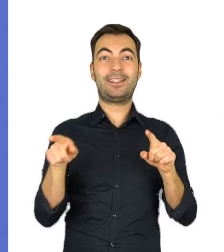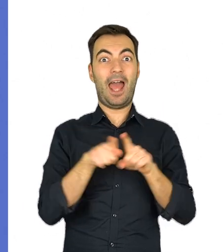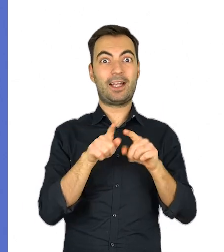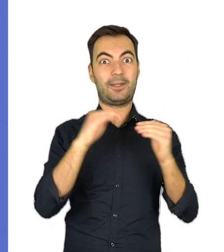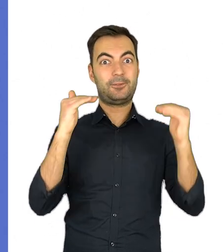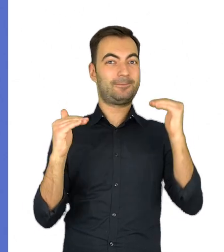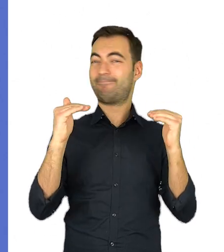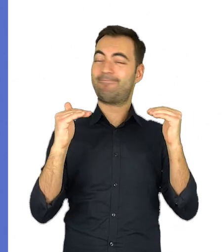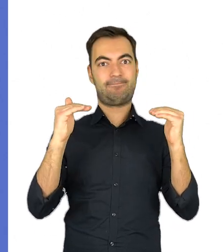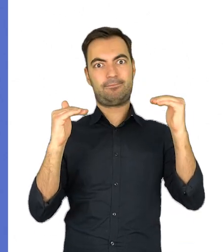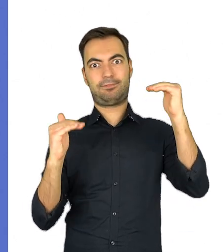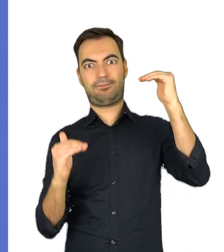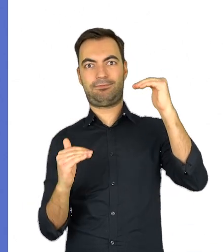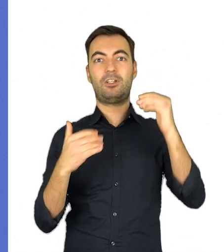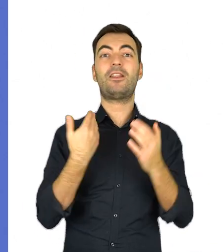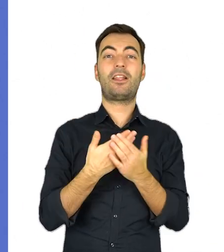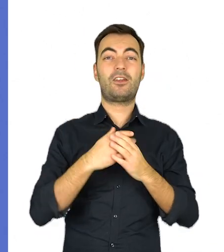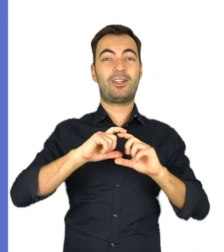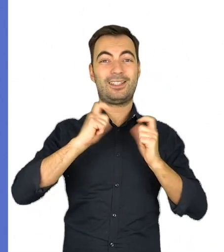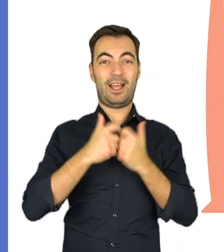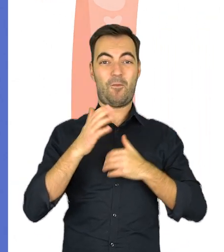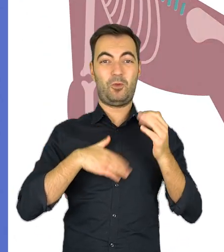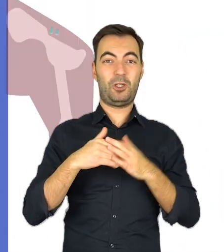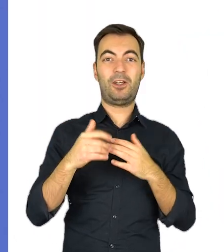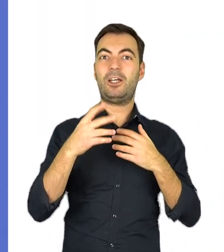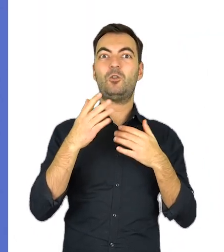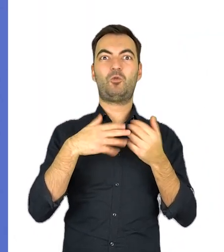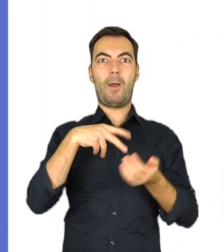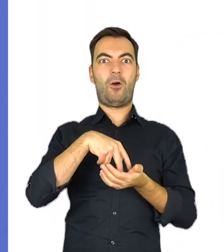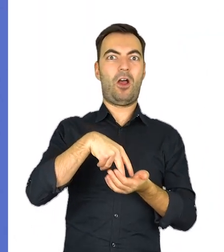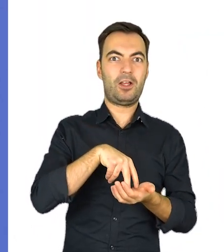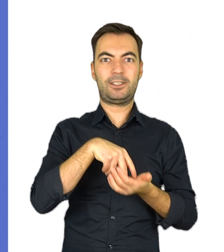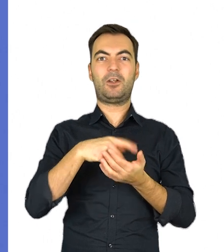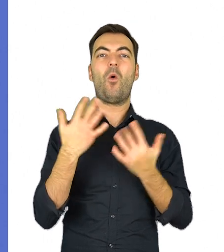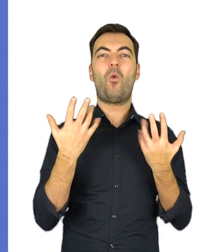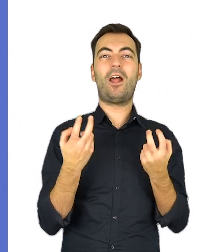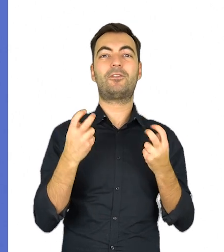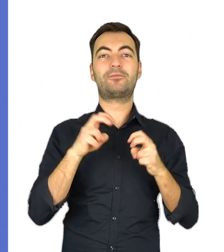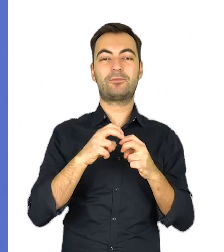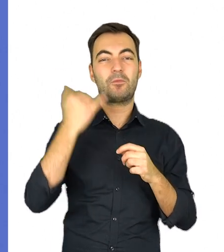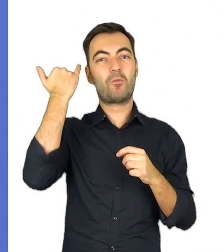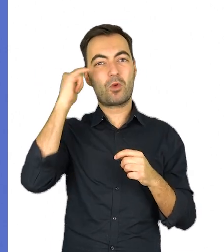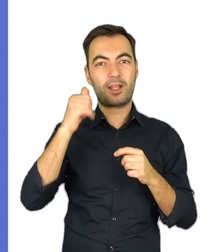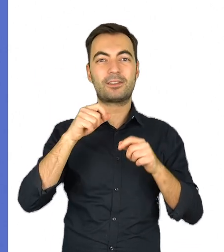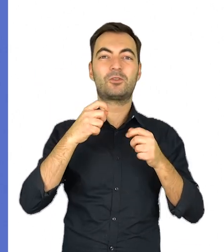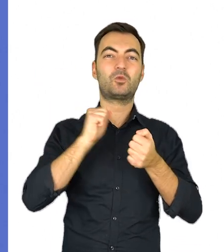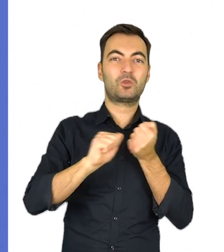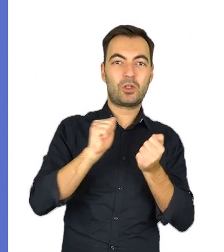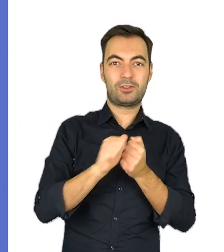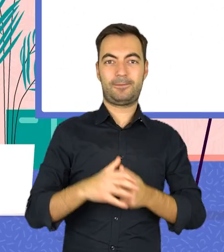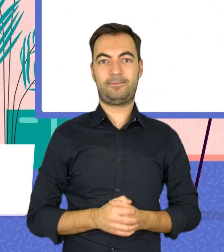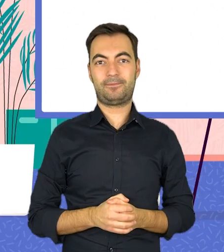nie jest równomierne, a to sprawia, że cała konstrukcja jest mało stabilna i łatwo powstają w niej nieprawidłowości.